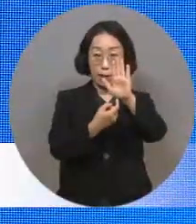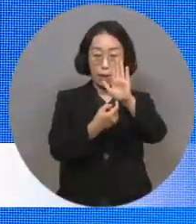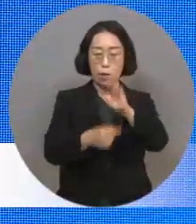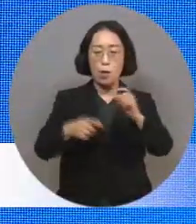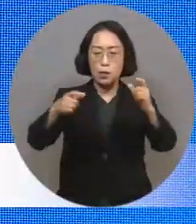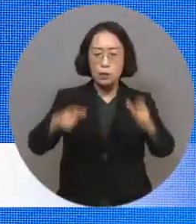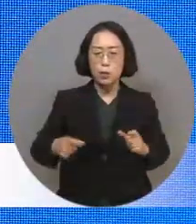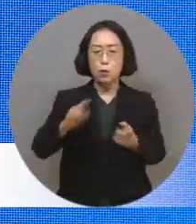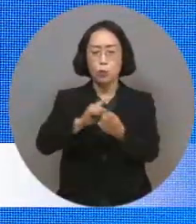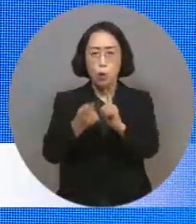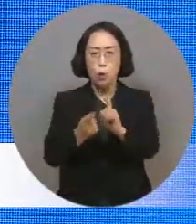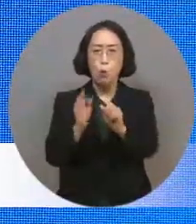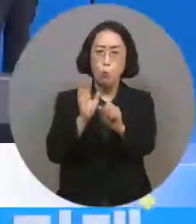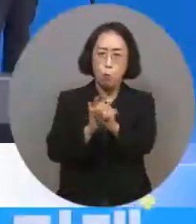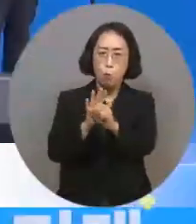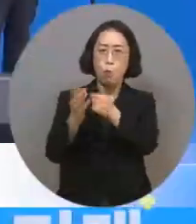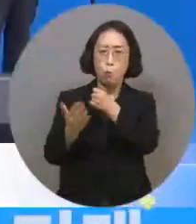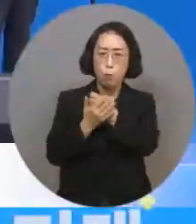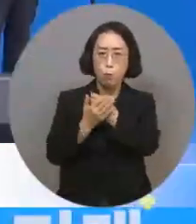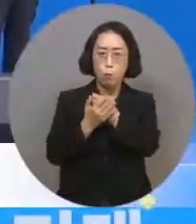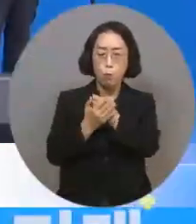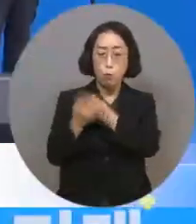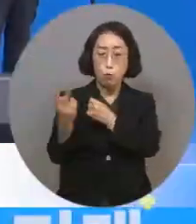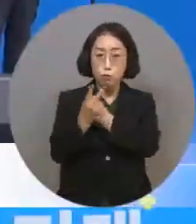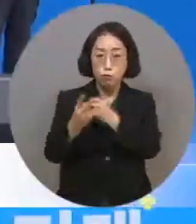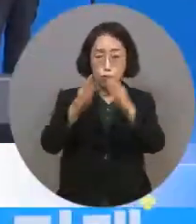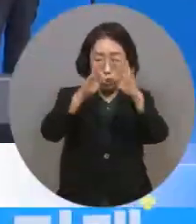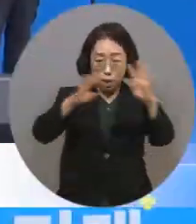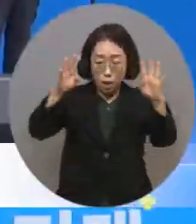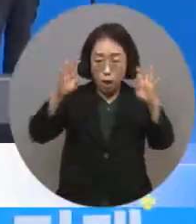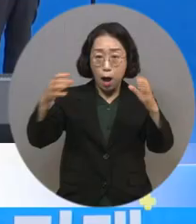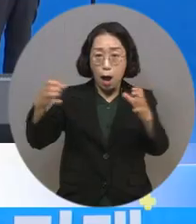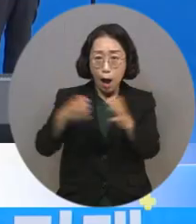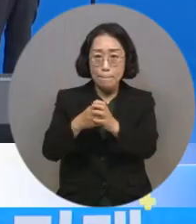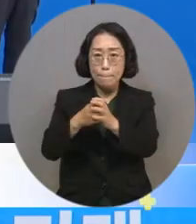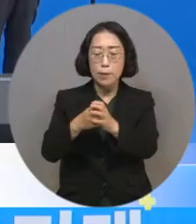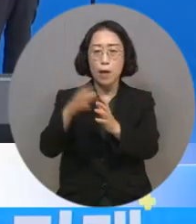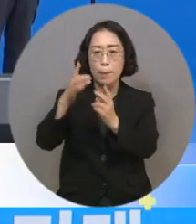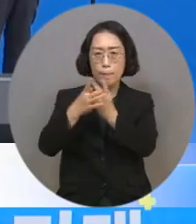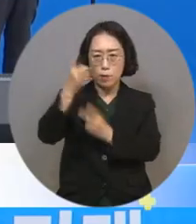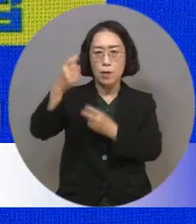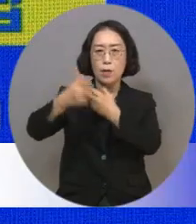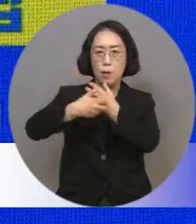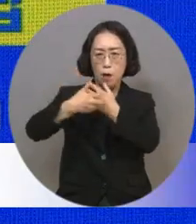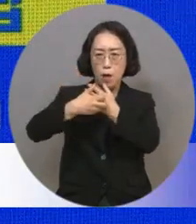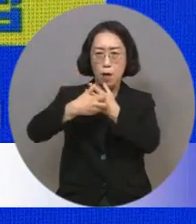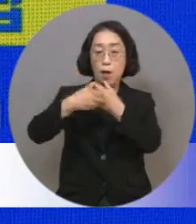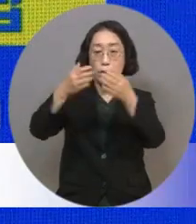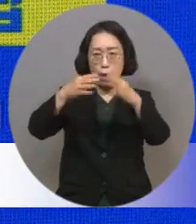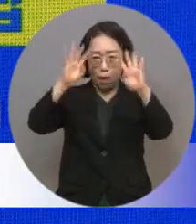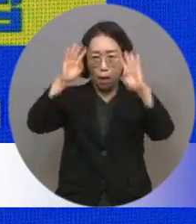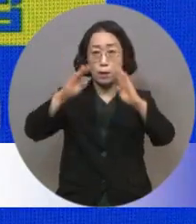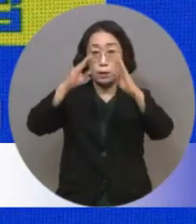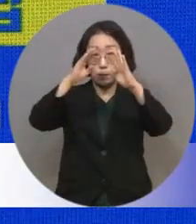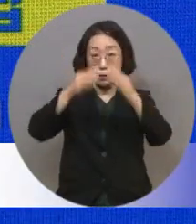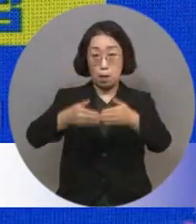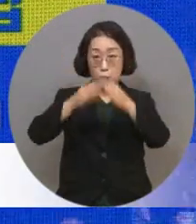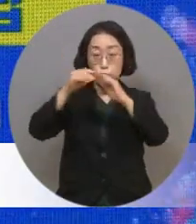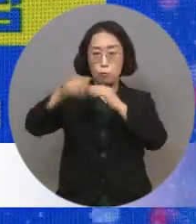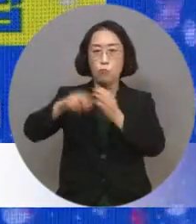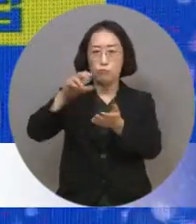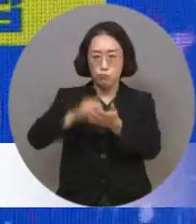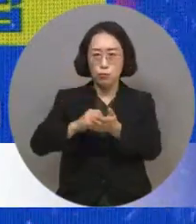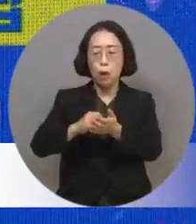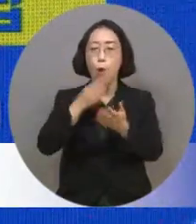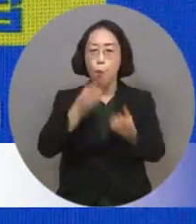상생과 하합을 위한 양 대학의 통합의대를 지지하고 환영한다고 밝혔습니다. 상생과 하합으로 더 큰 미래를